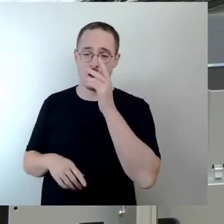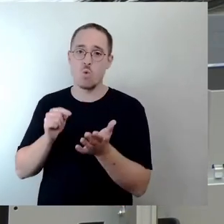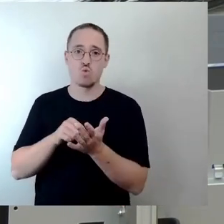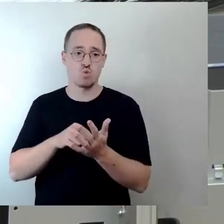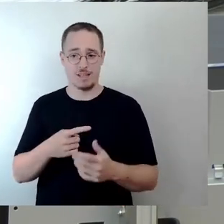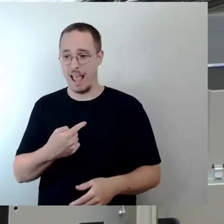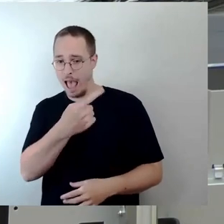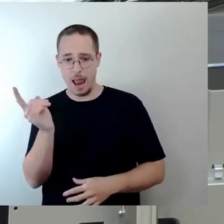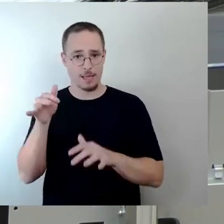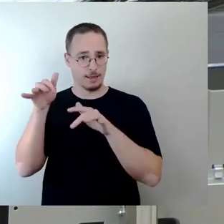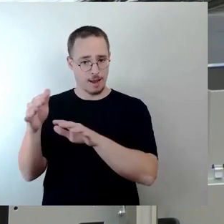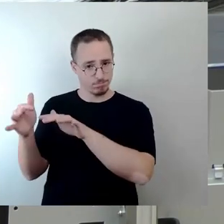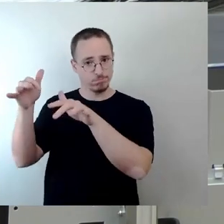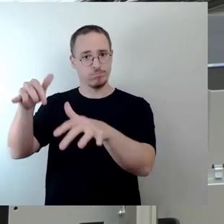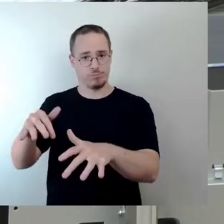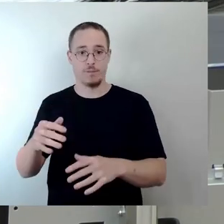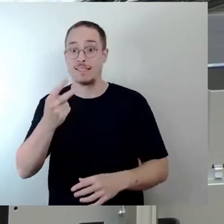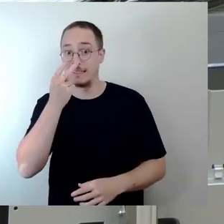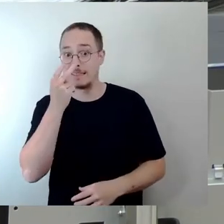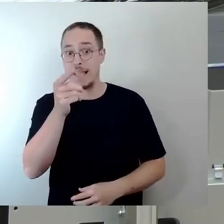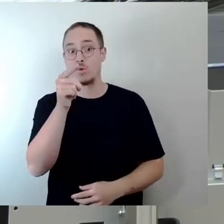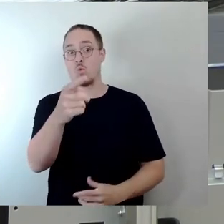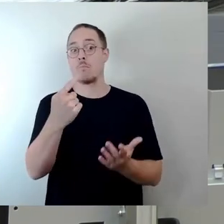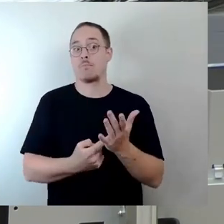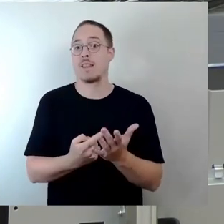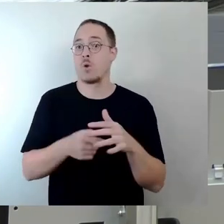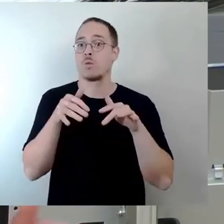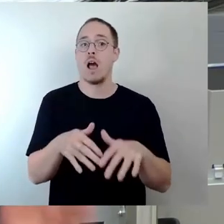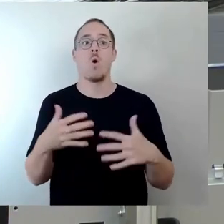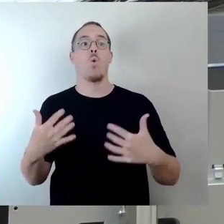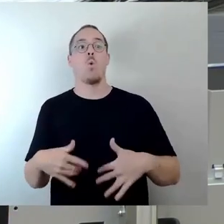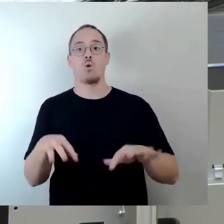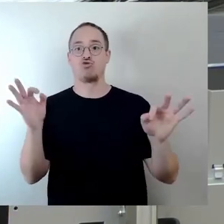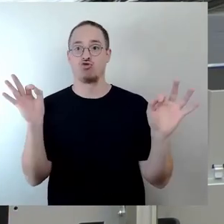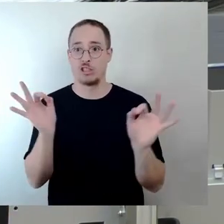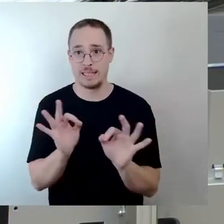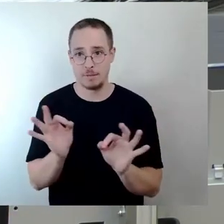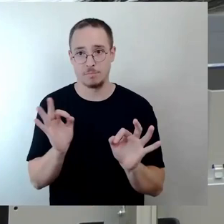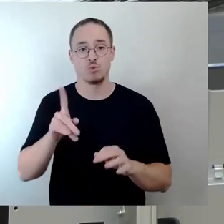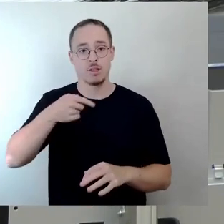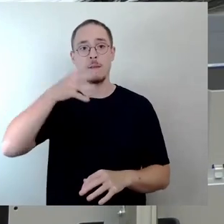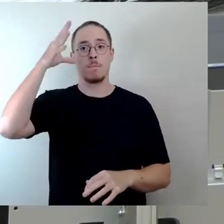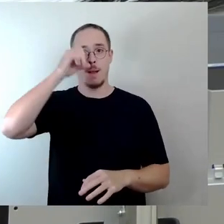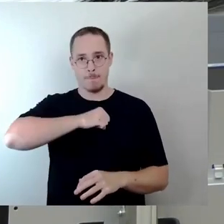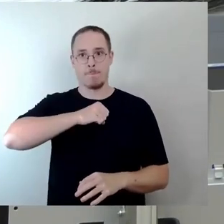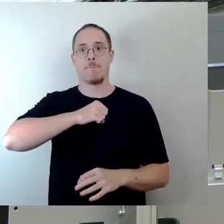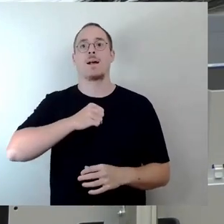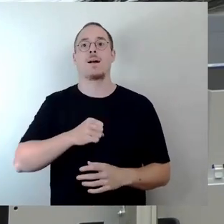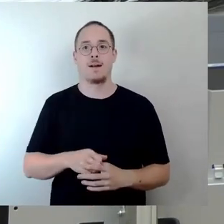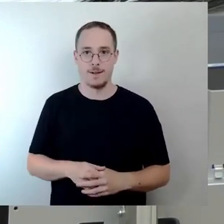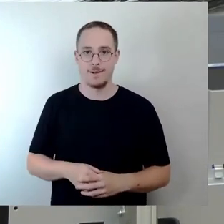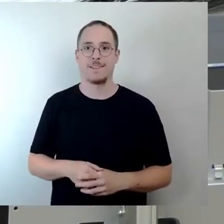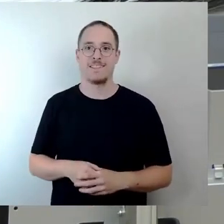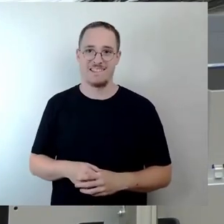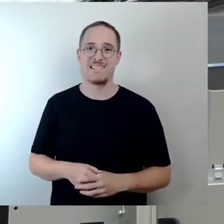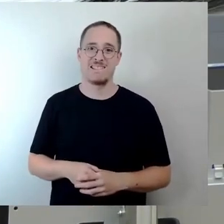Bedingungen vor Ort sehen können. Und der hat dann verstanden. Also ich sage mal, Kollege Wirz hat es gerade dargestellt.